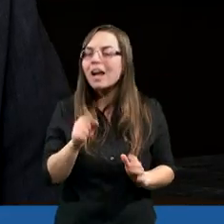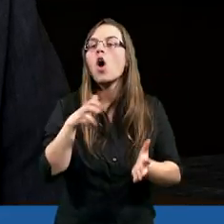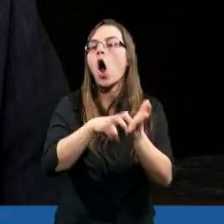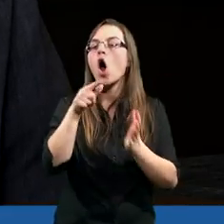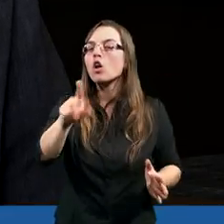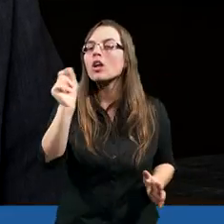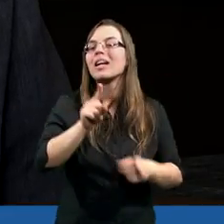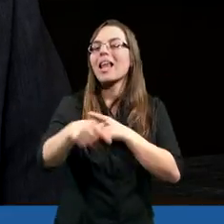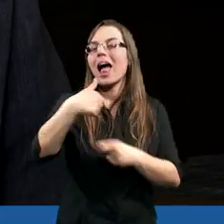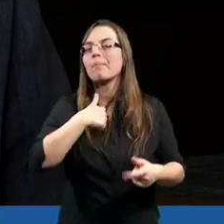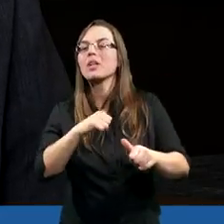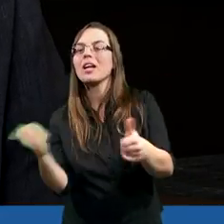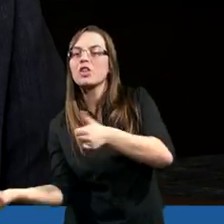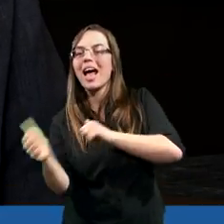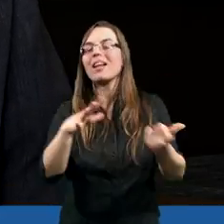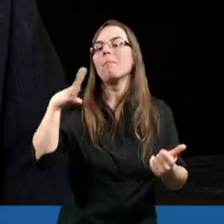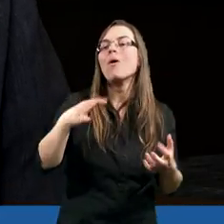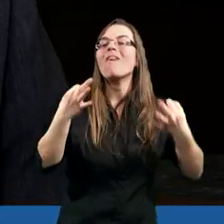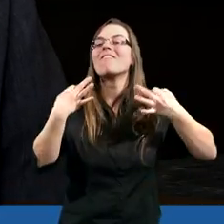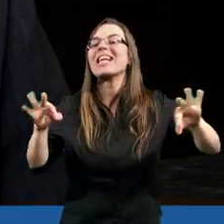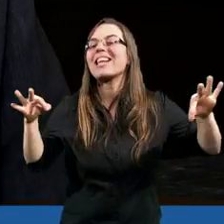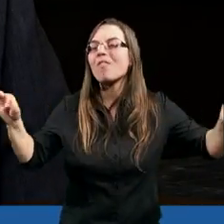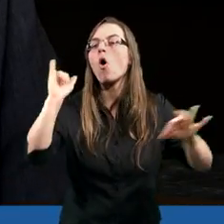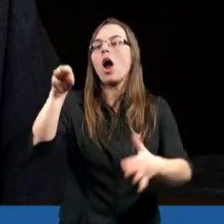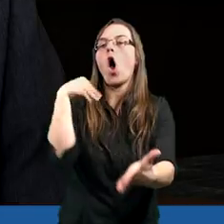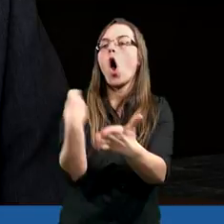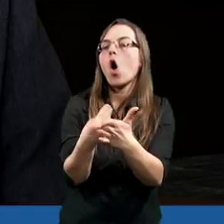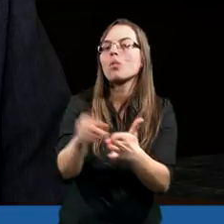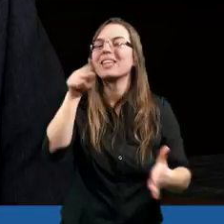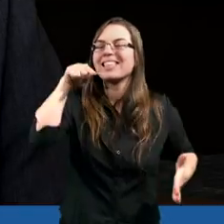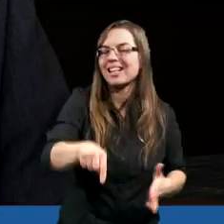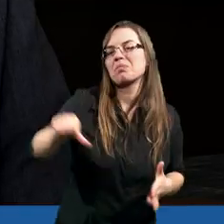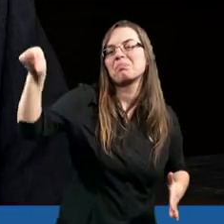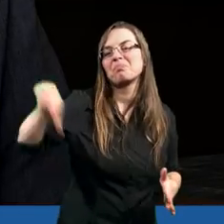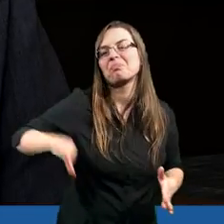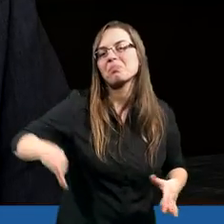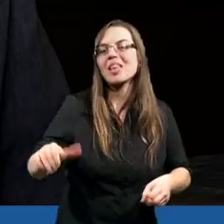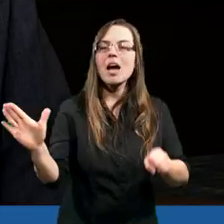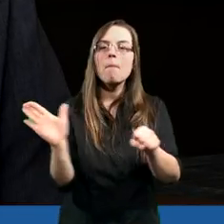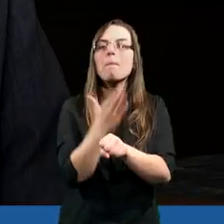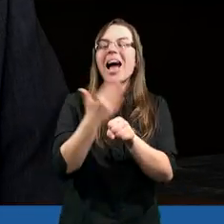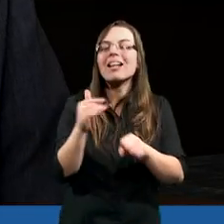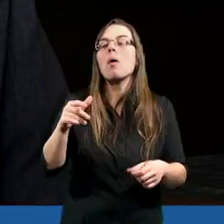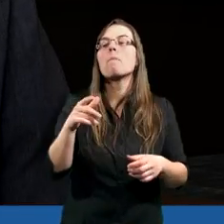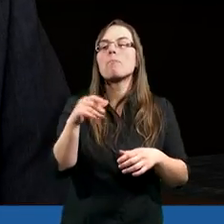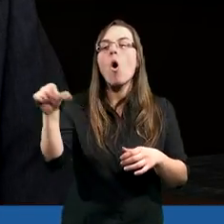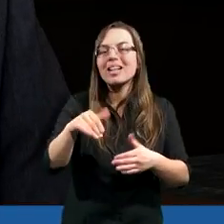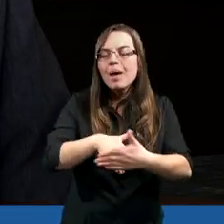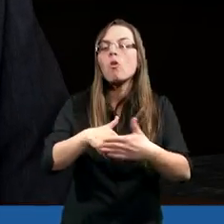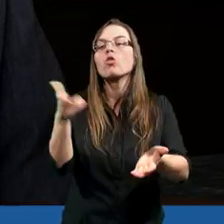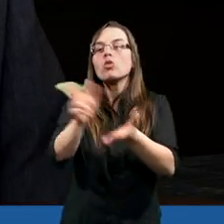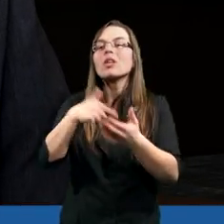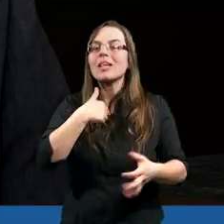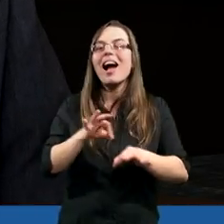ale chodzi o to, że dla mnie chrzest był wyzwoleniem i odkupieniem z tego marnego postępowania, które wiodłem,